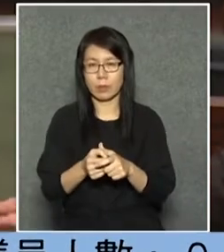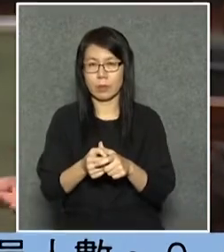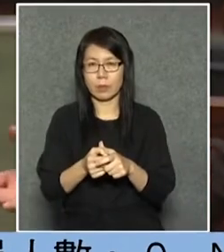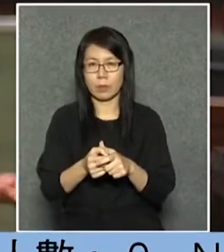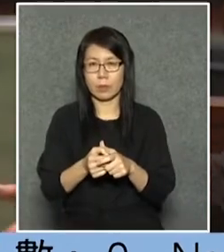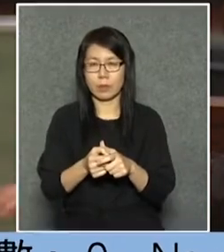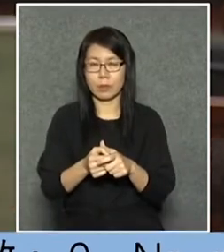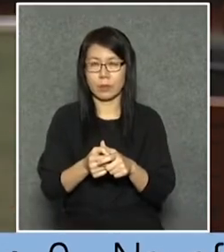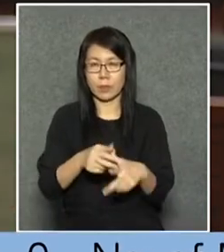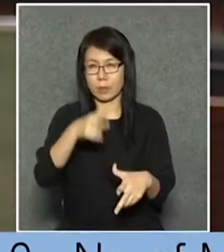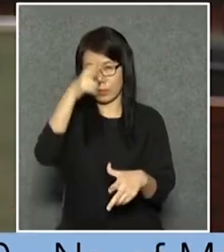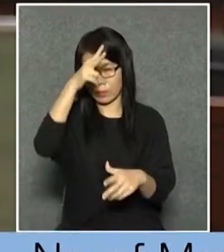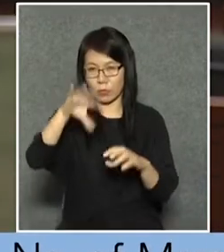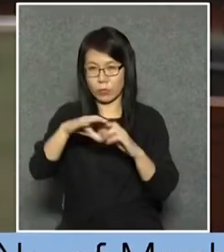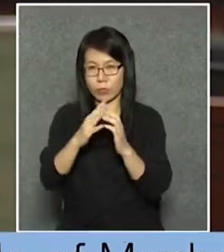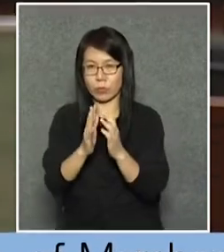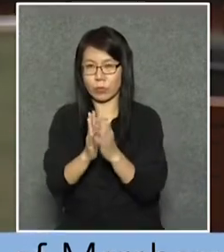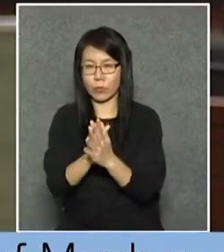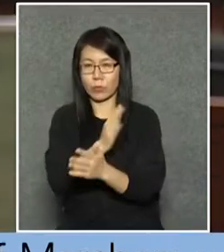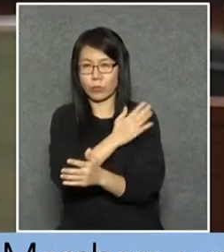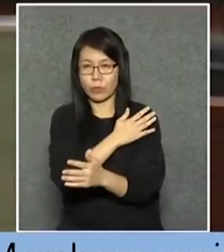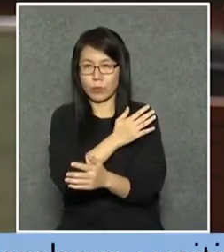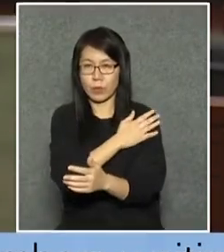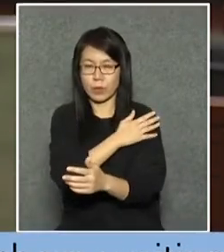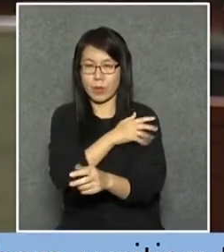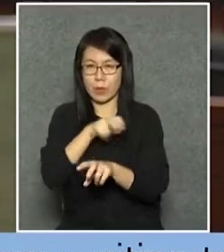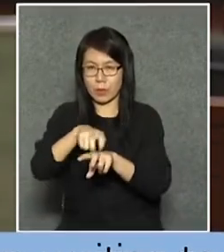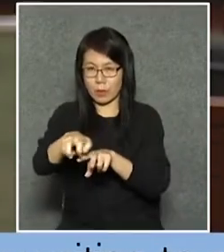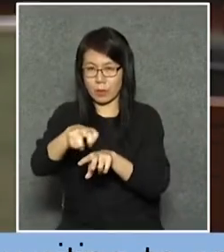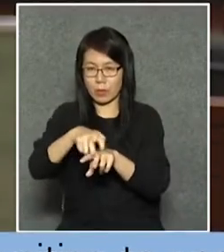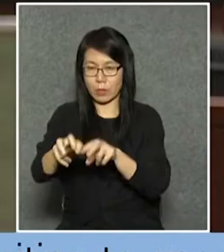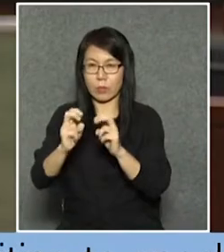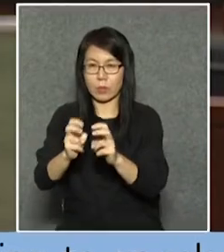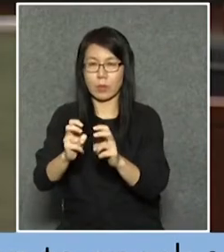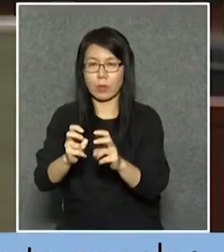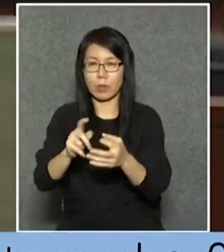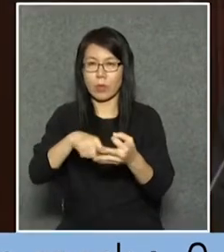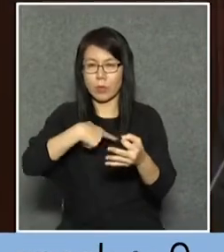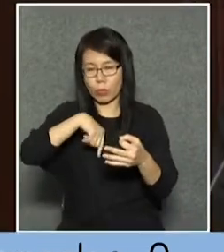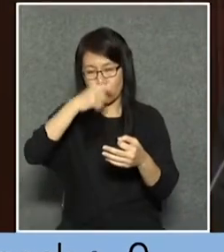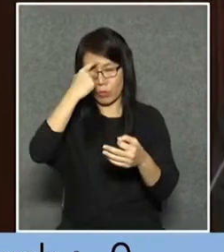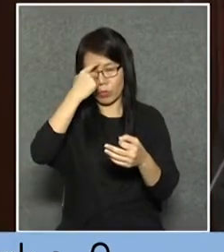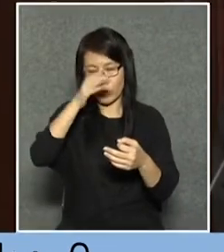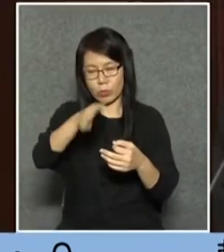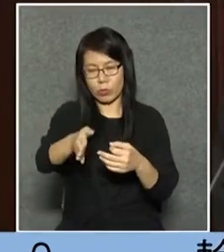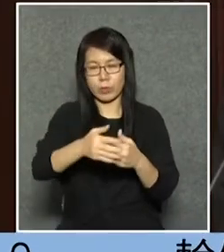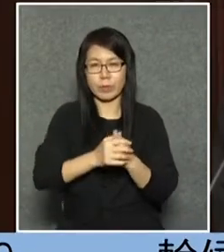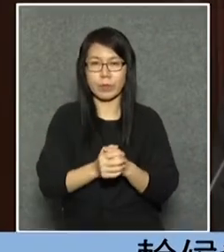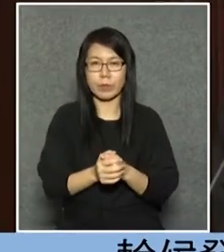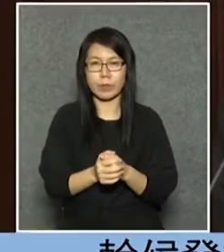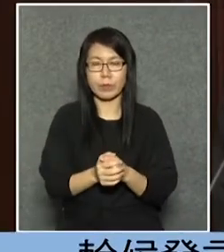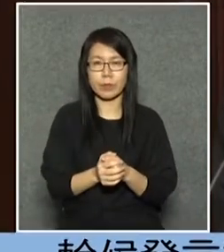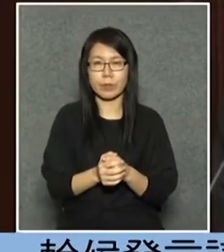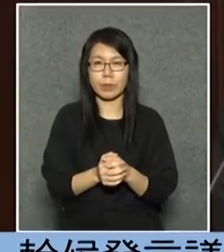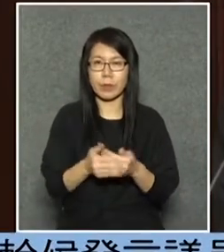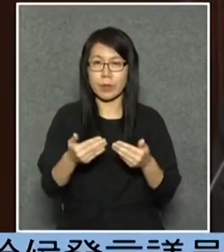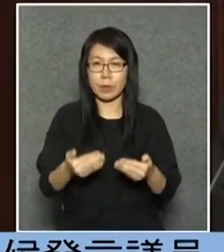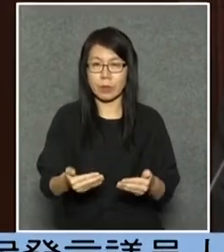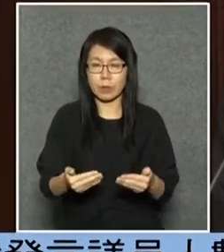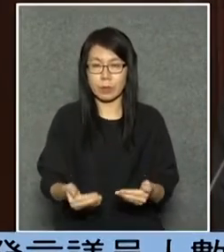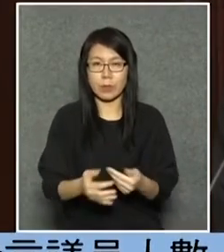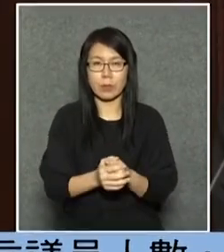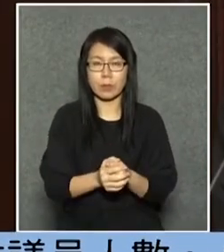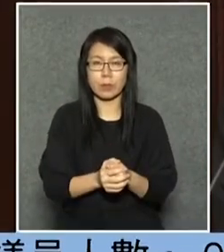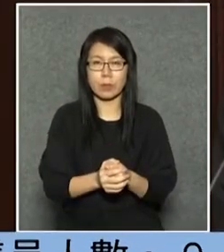由政府全資經營的九鐵所以我們在整個交通政策裡面梁國雄議這次就是